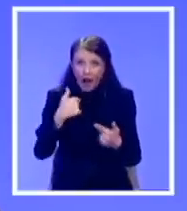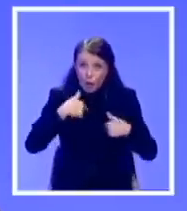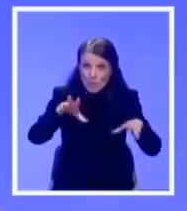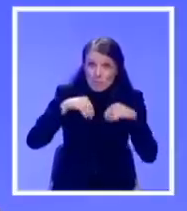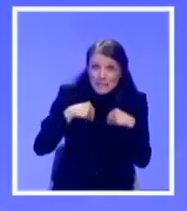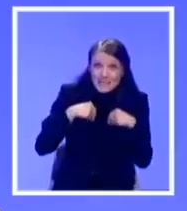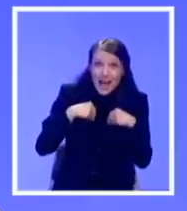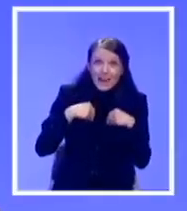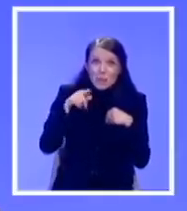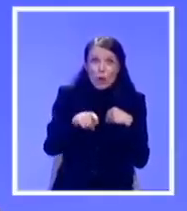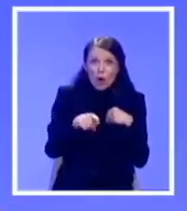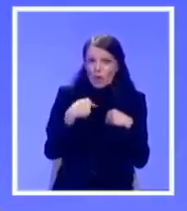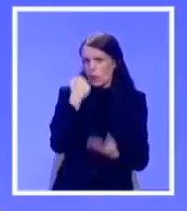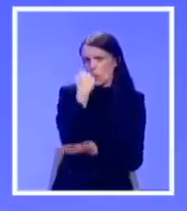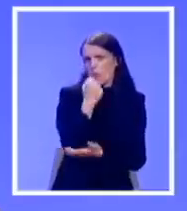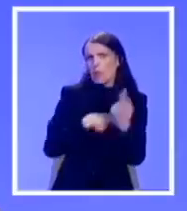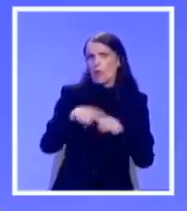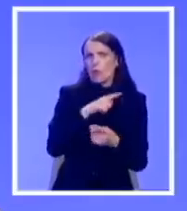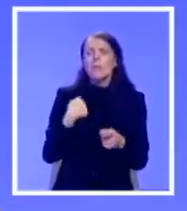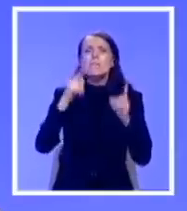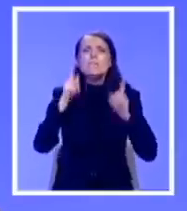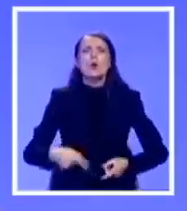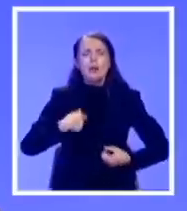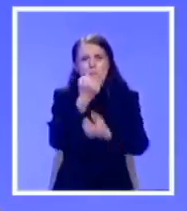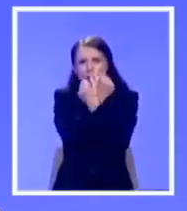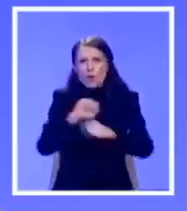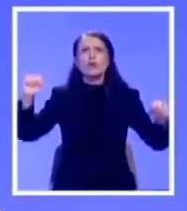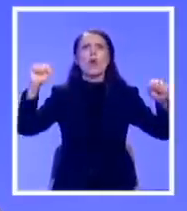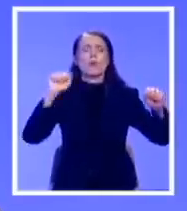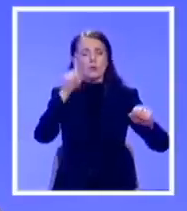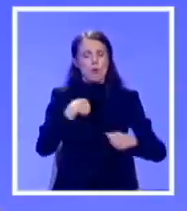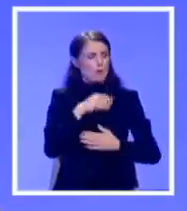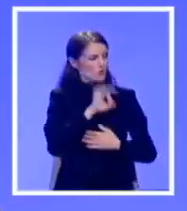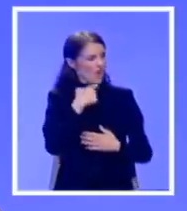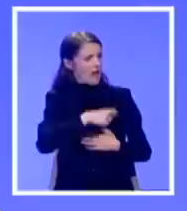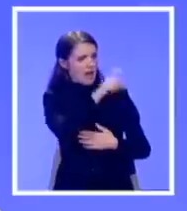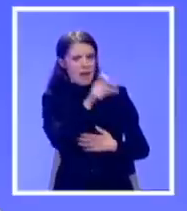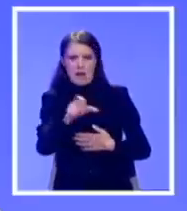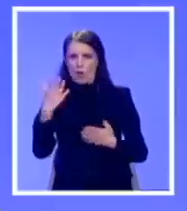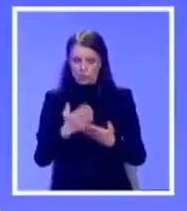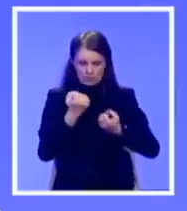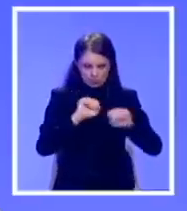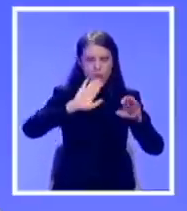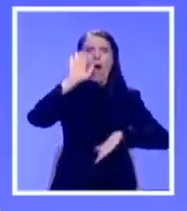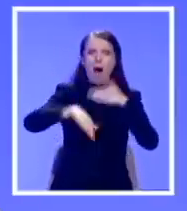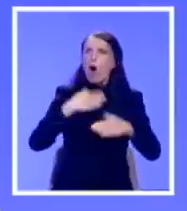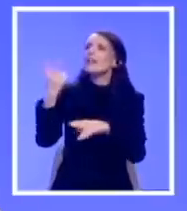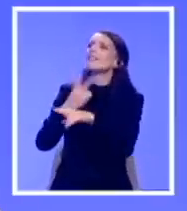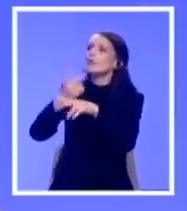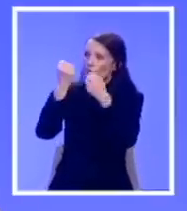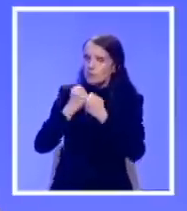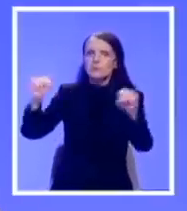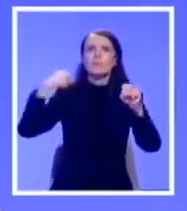Ja bih rekao jako glupi. Mi jednostavno moramo da se oslobodimo. Dakle, prvo moramo lično da se oslobodimo, da bi mogli da oslobodimo državu. Ja vas pozivam da se